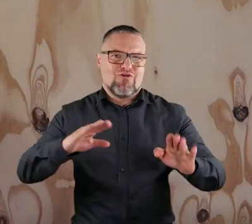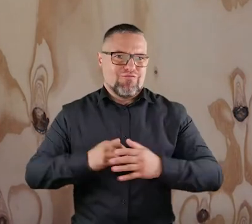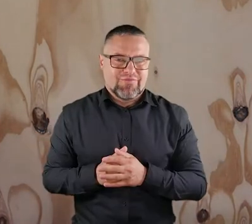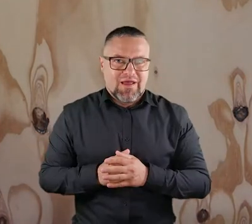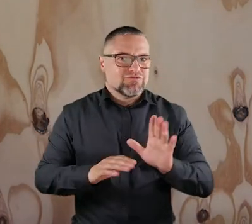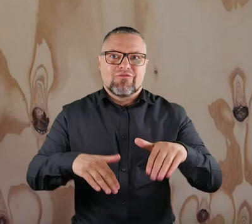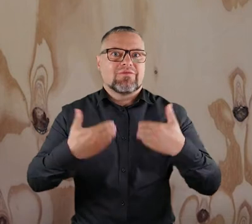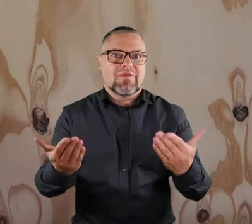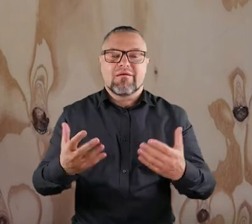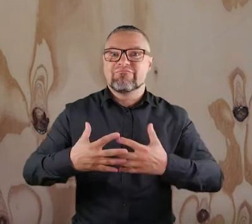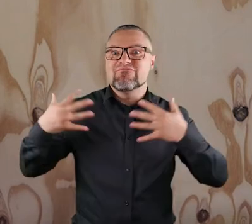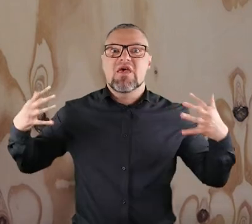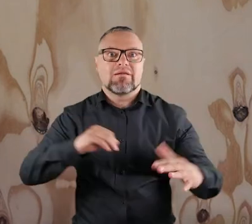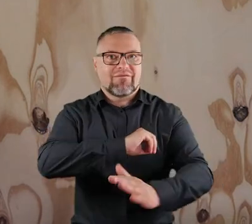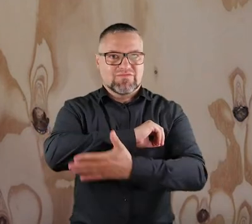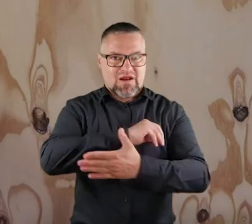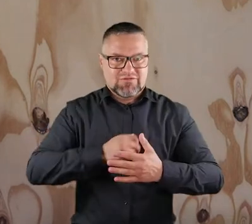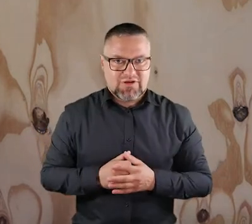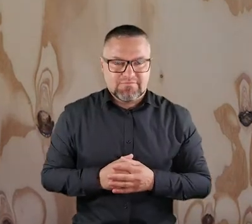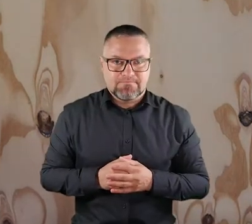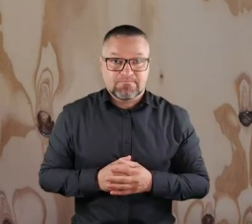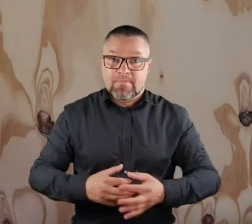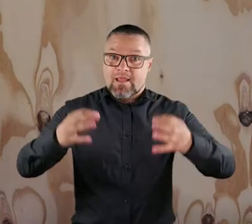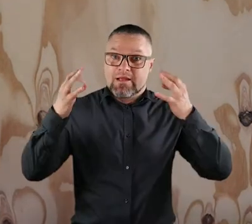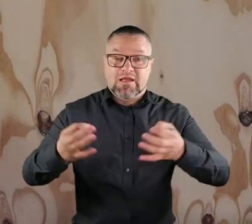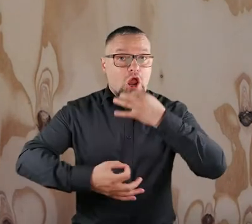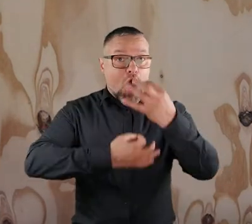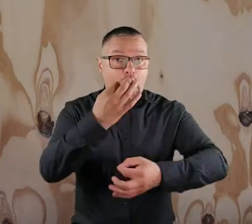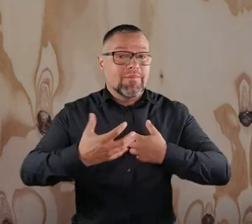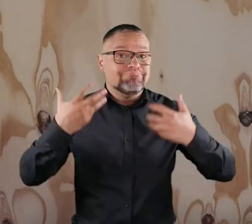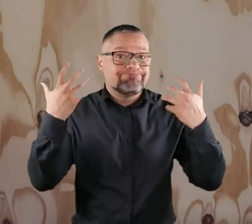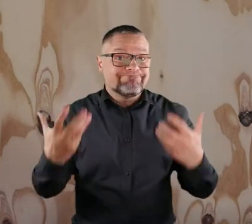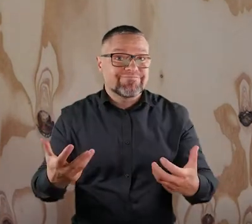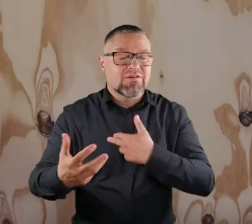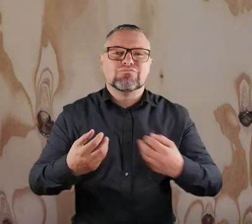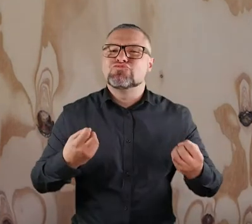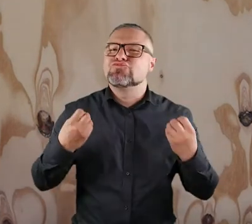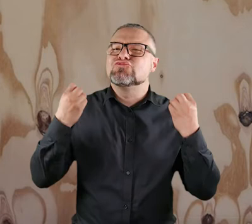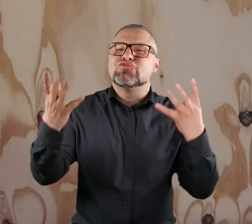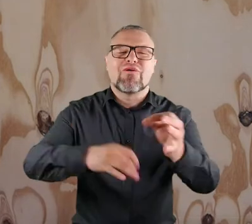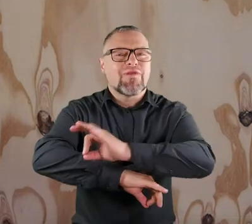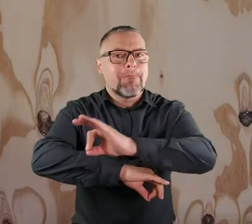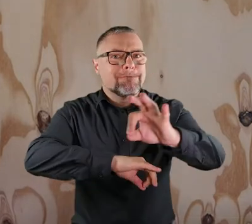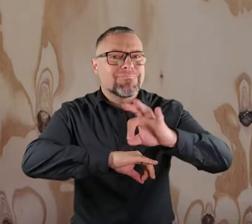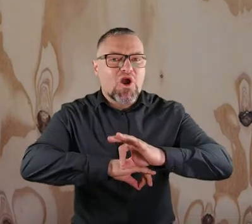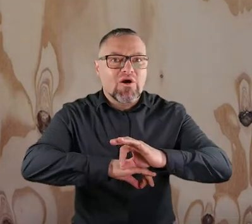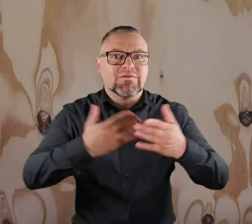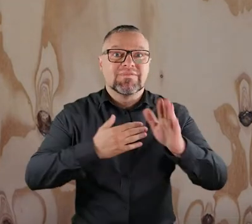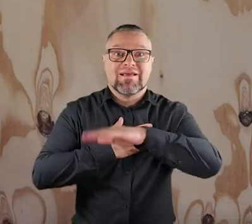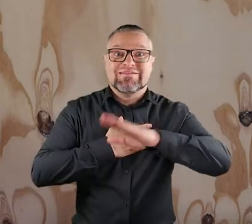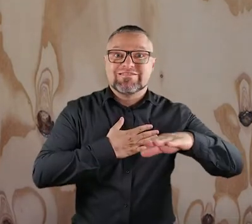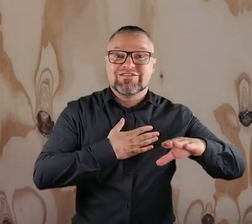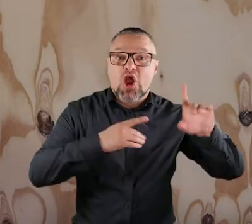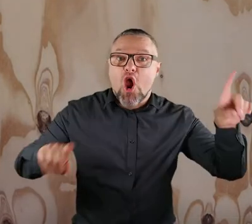co daje im ogromne wsparcie. Teraz chciałabym Wam opowiedzieć o naszym cudownym projekcie, jakim jest